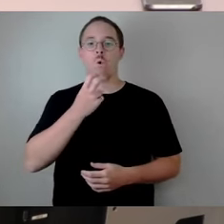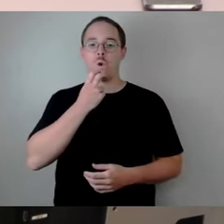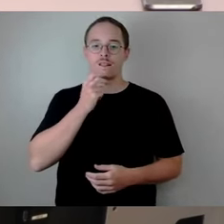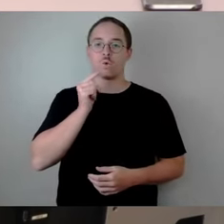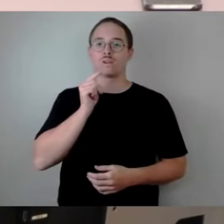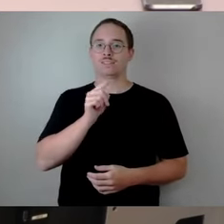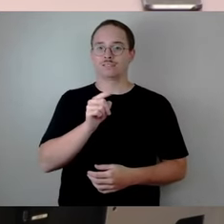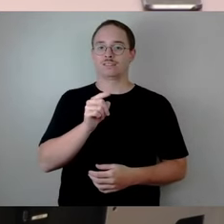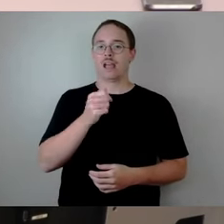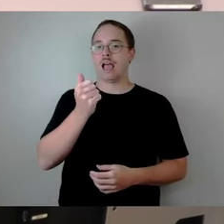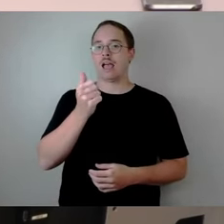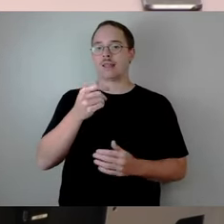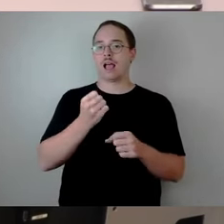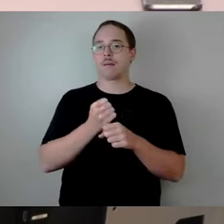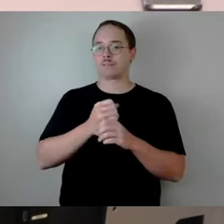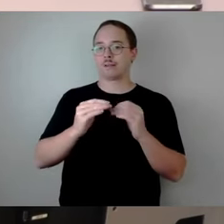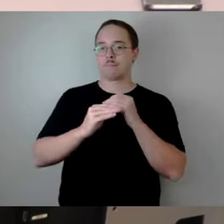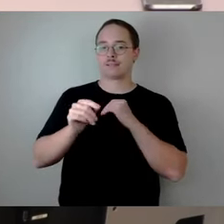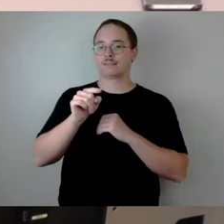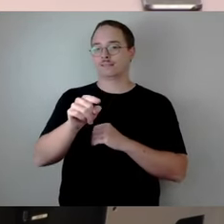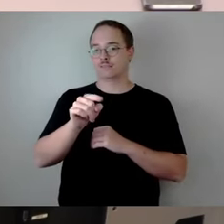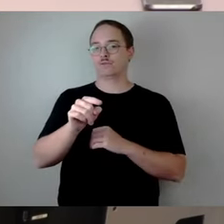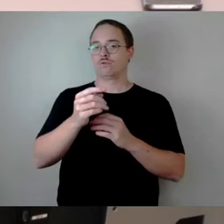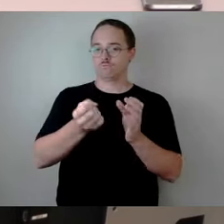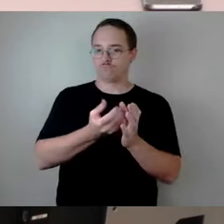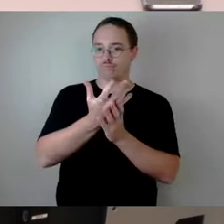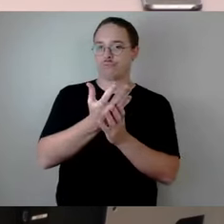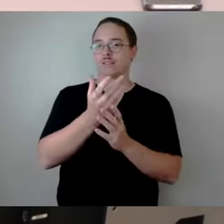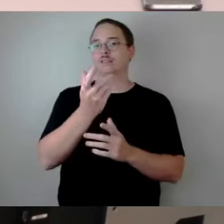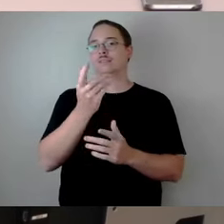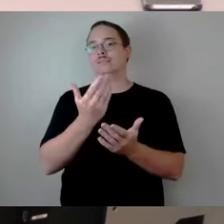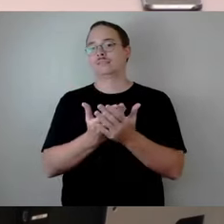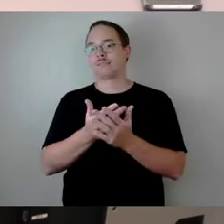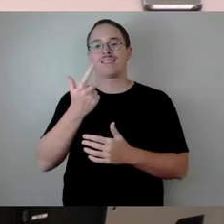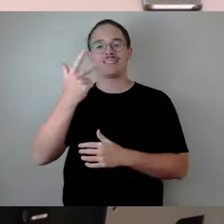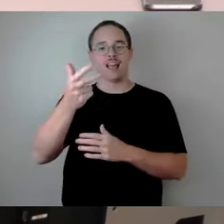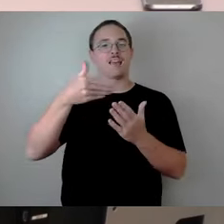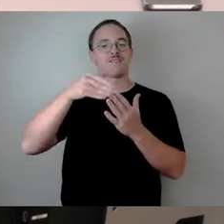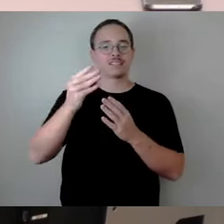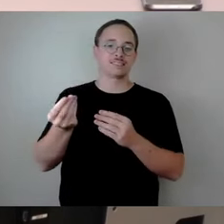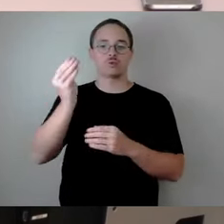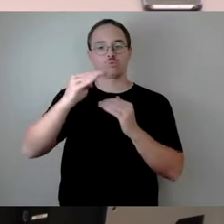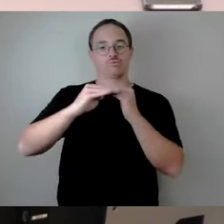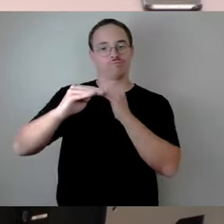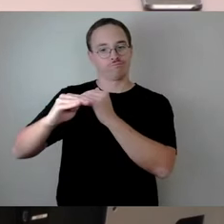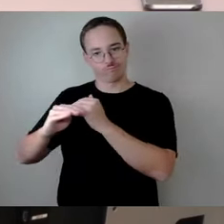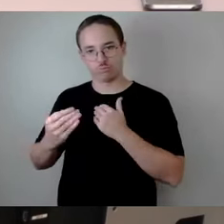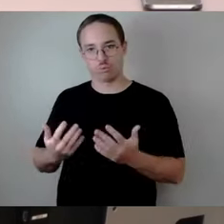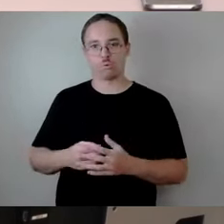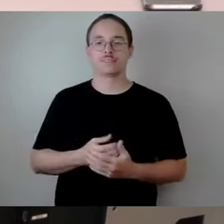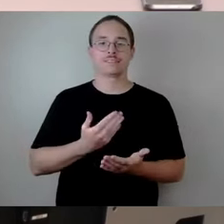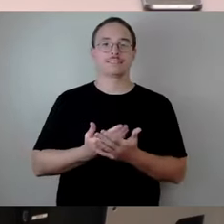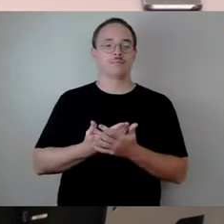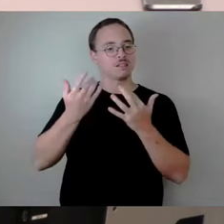der Folge ungefähr drei weitere Arbeitsplätze. Deshalb gibt es diese Zahlen, Schätzungen von neuen Arbeitsplätzen, die entstehen